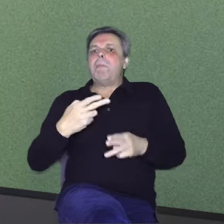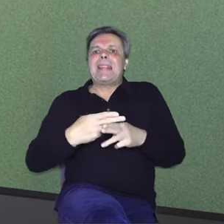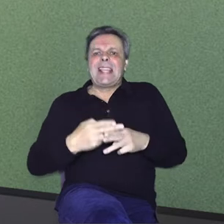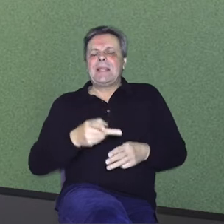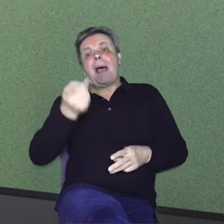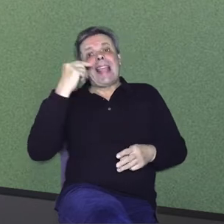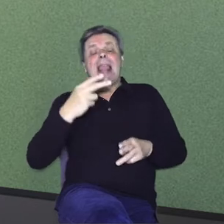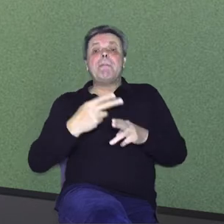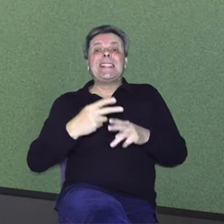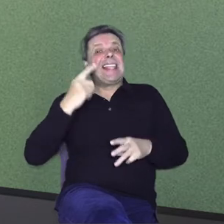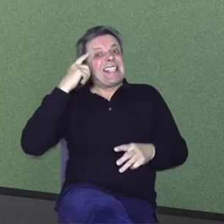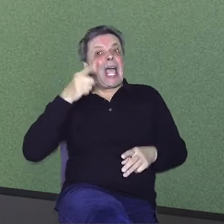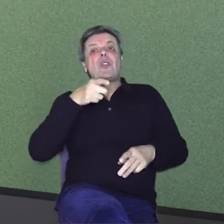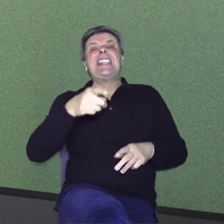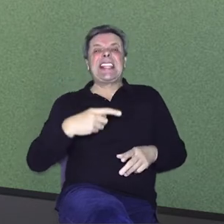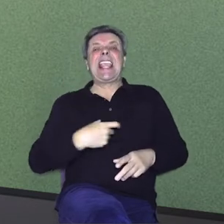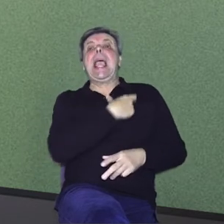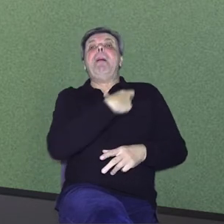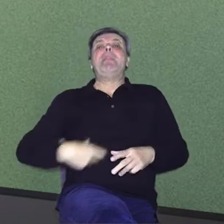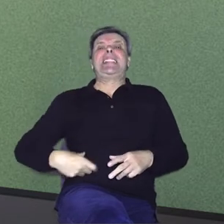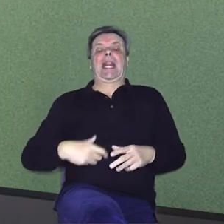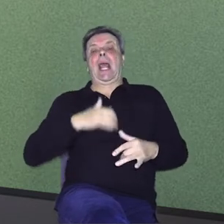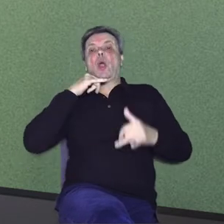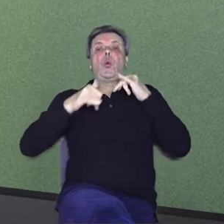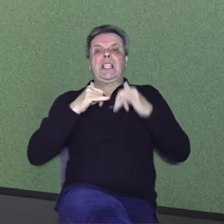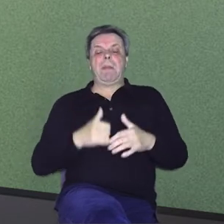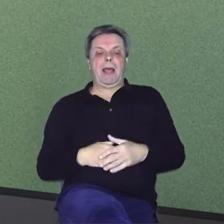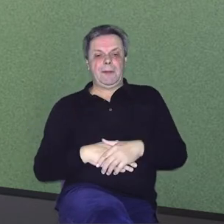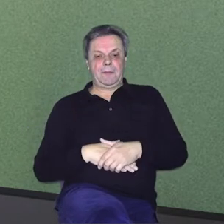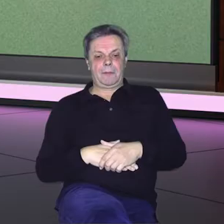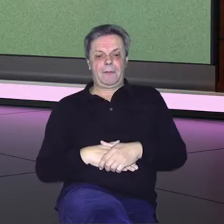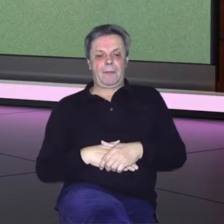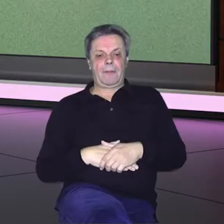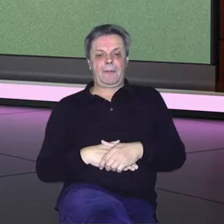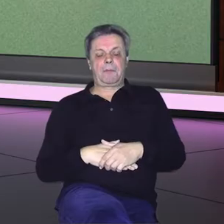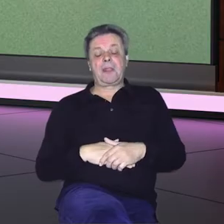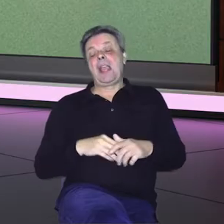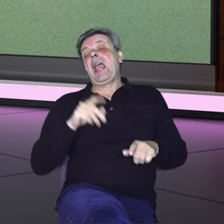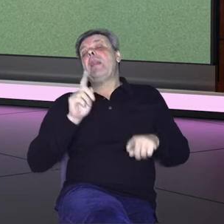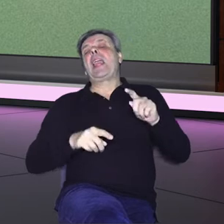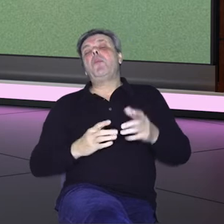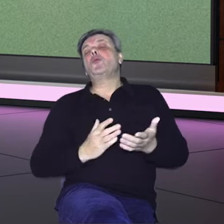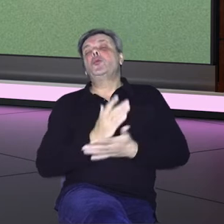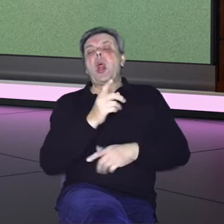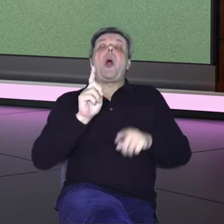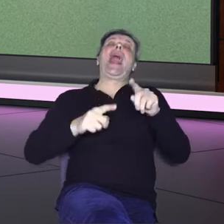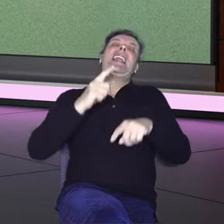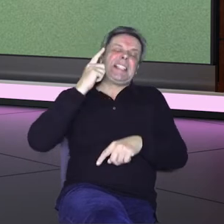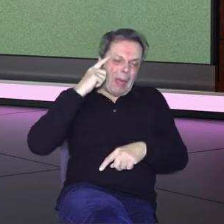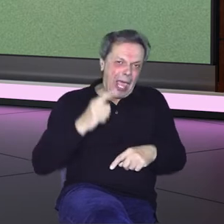Znaju li oni da si ti misteri turizma ili kao slučajno im daš do znanja? Nekad slučajno, neki znaju,